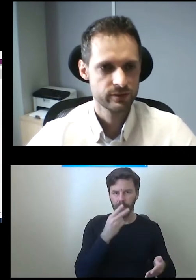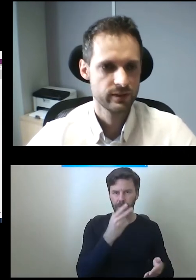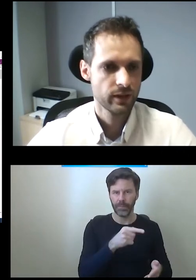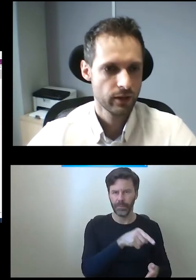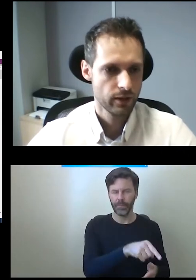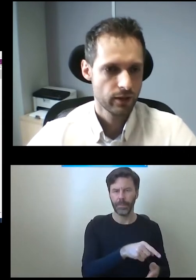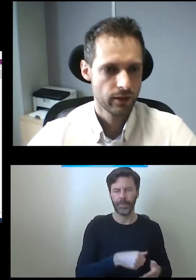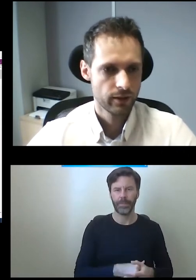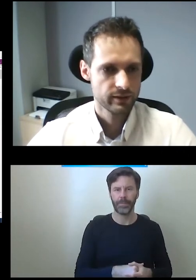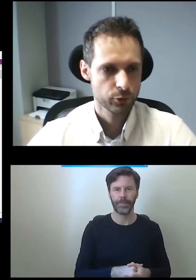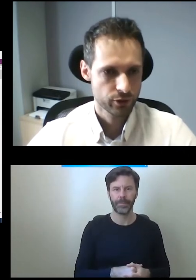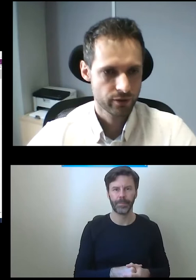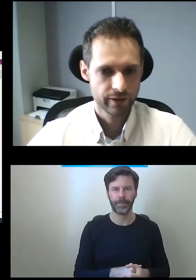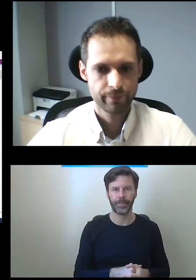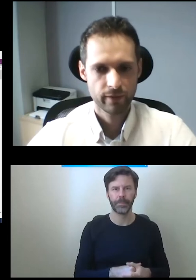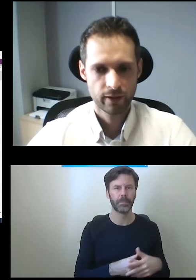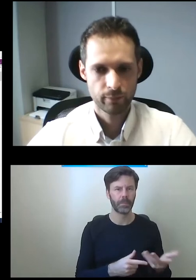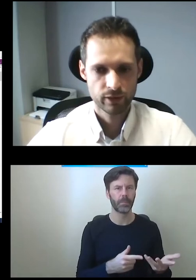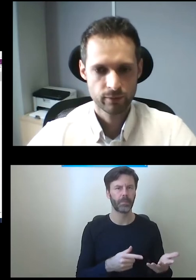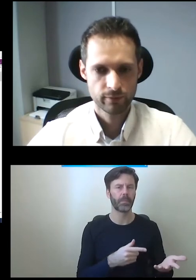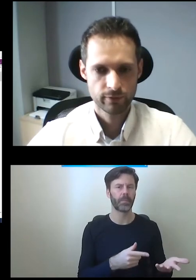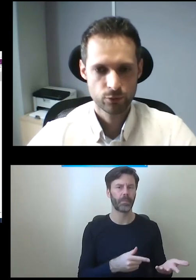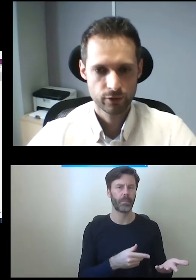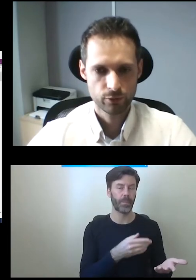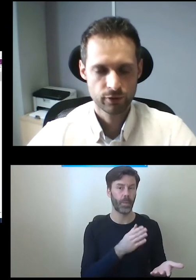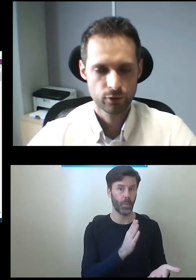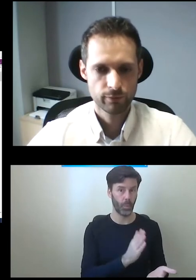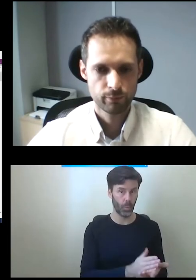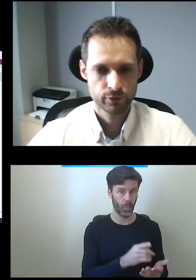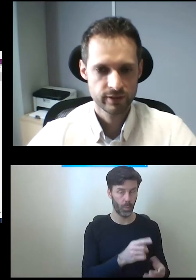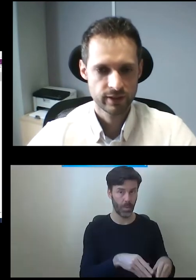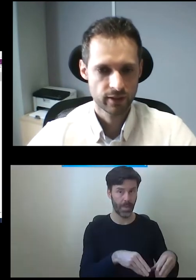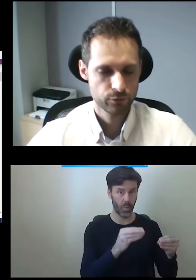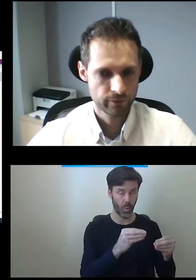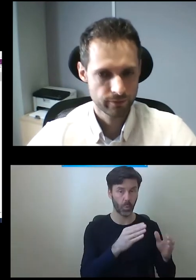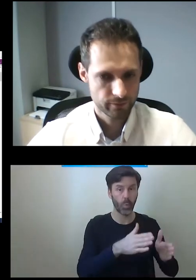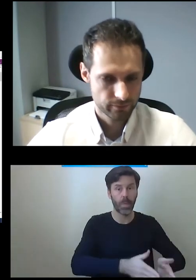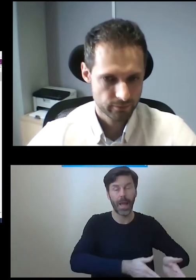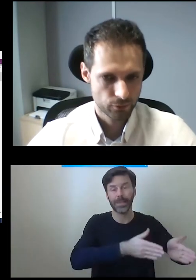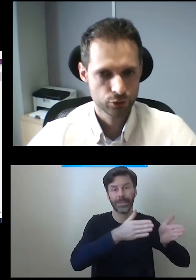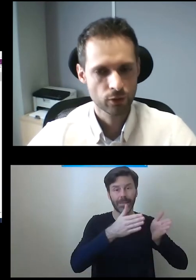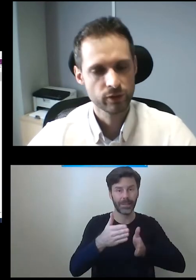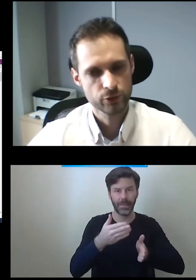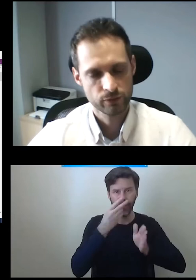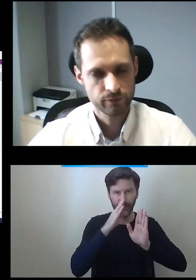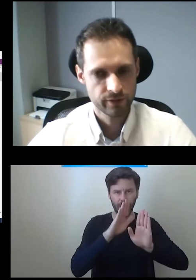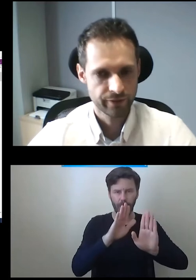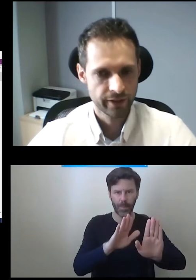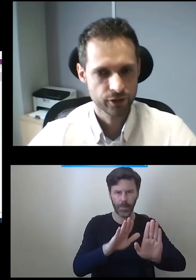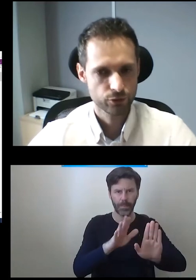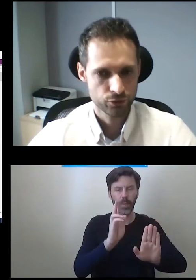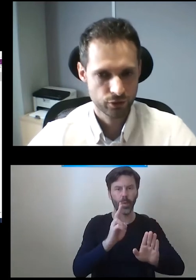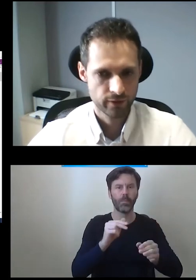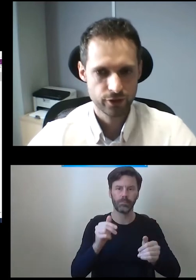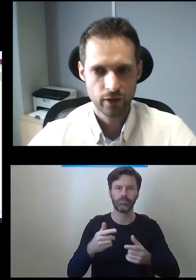czyli w pozycji spoczynkowej. Potem w drugi tu jest widok, pozycja, w której użytkownik można tą windę